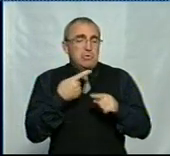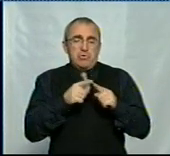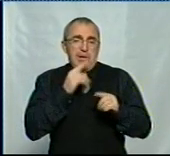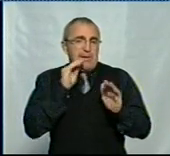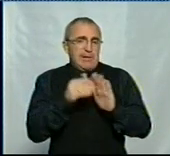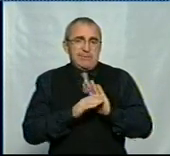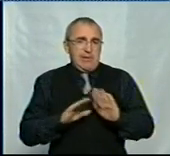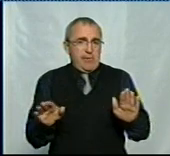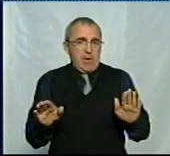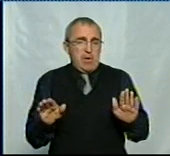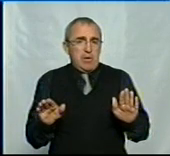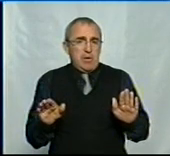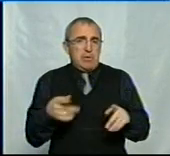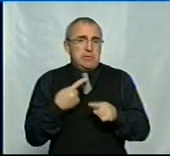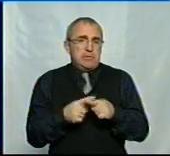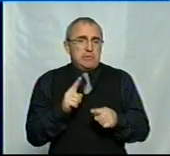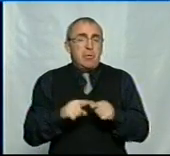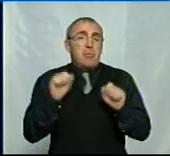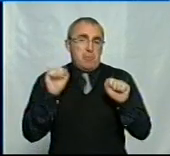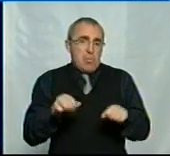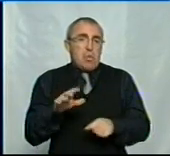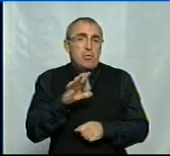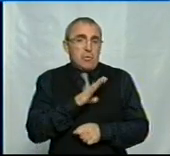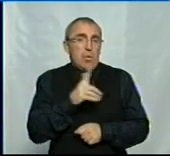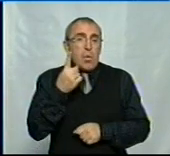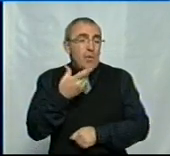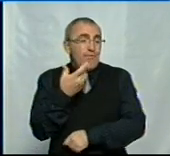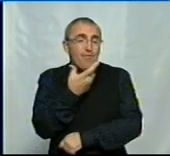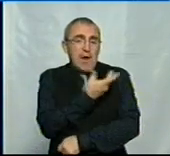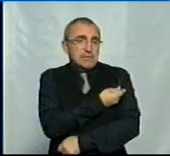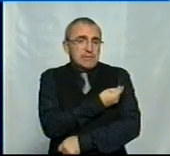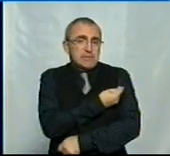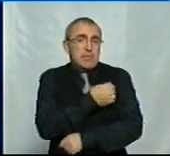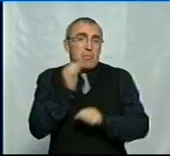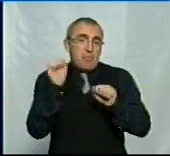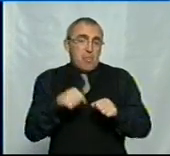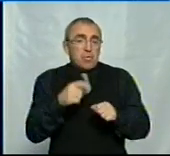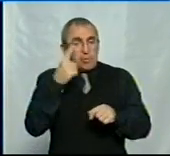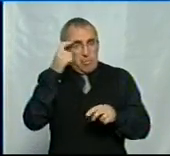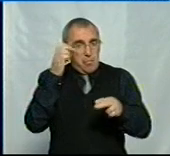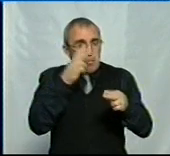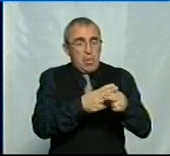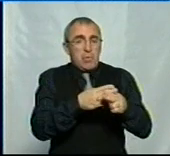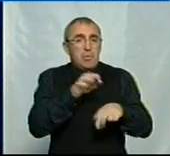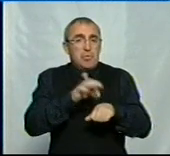скриває. Це так може бути. Жодна вакцина не може попередити захворювання на 100%. 80